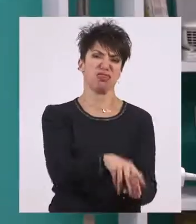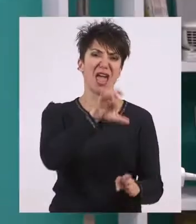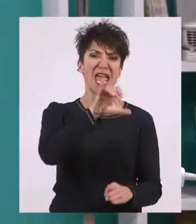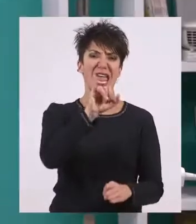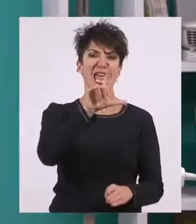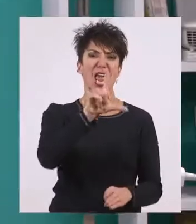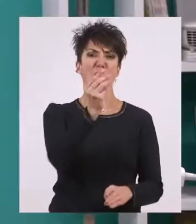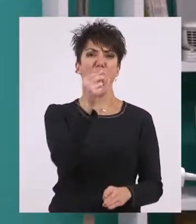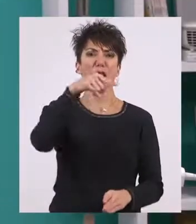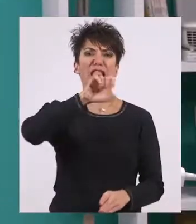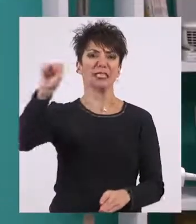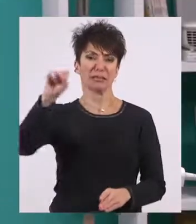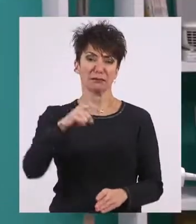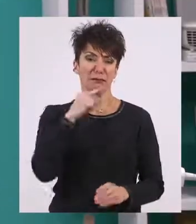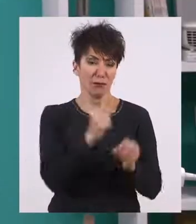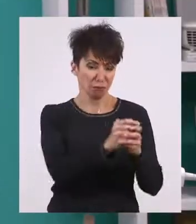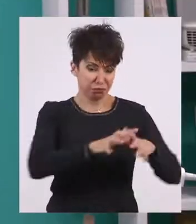στη Σπάρτη.